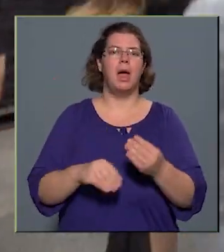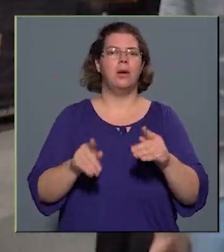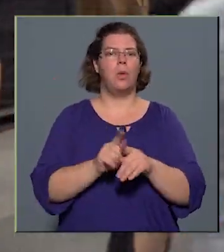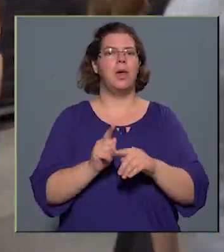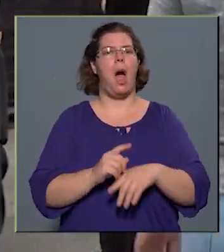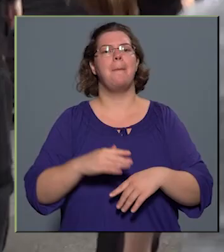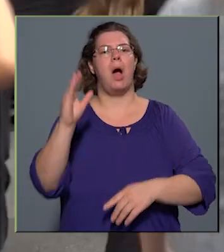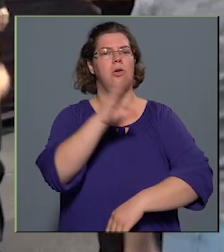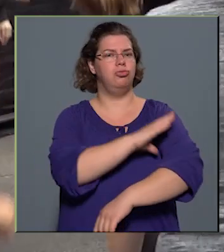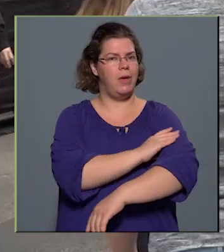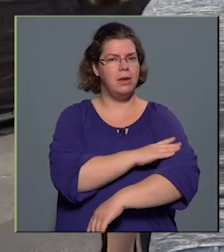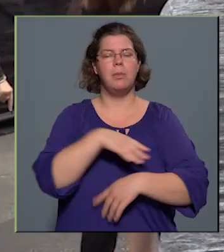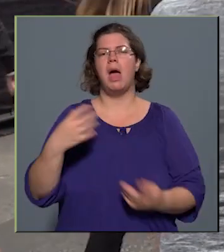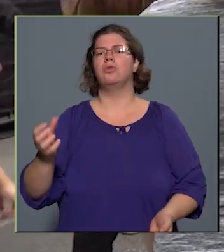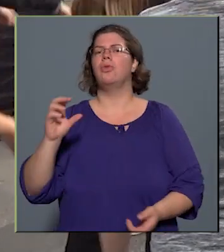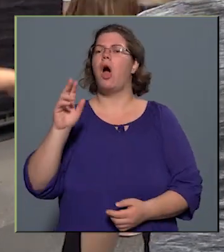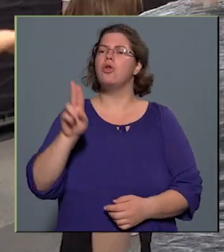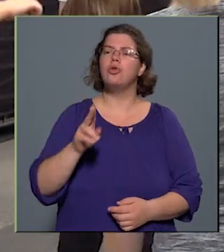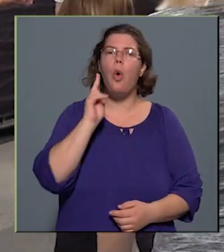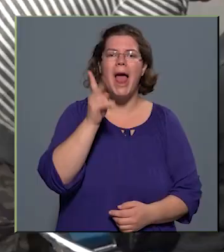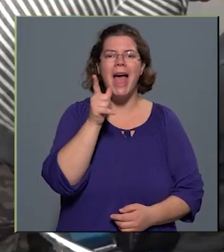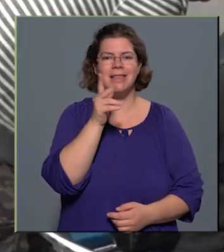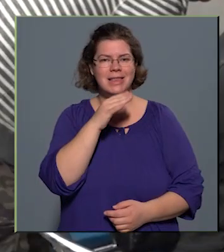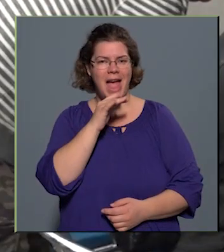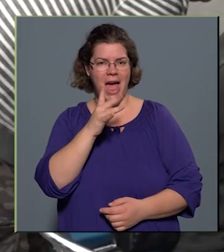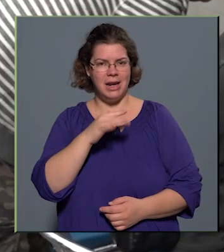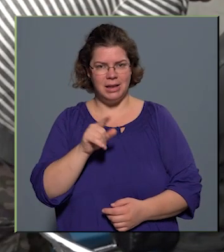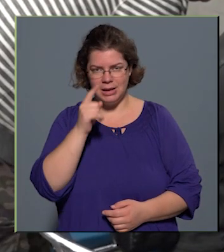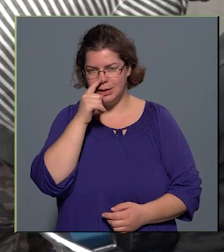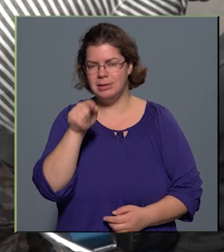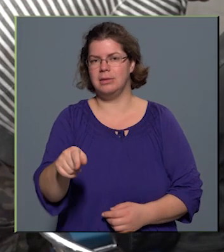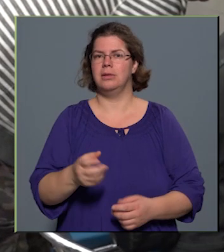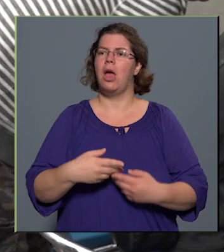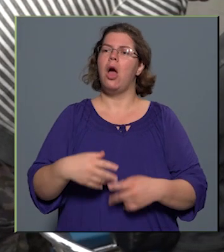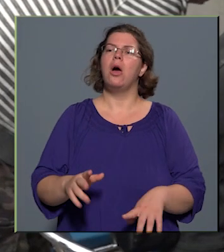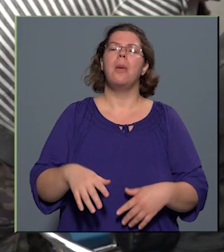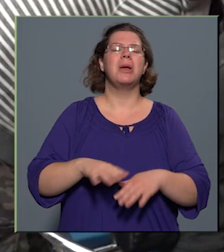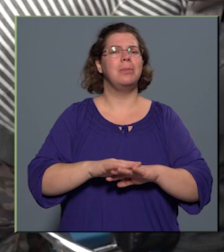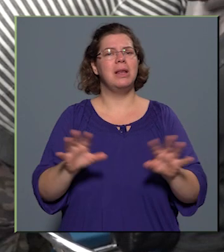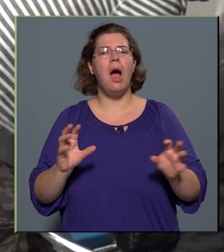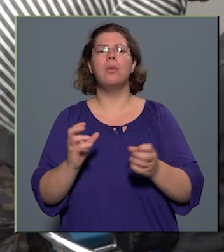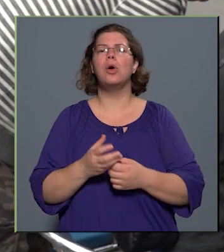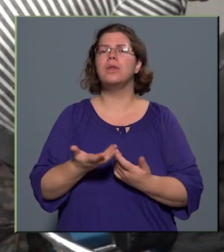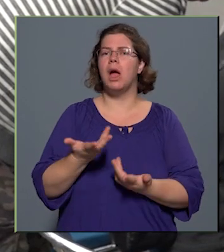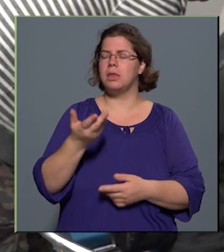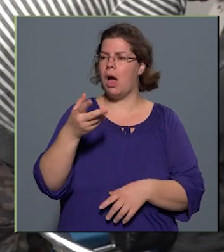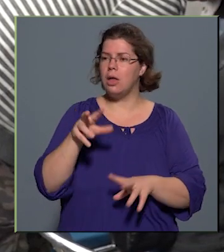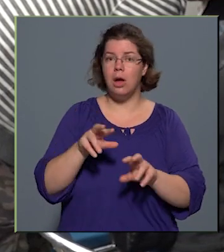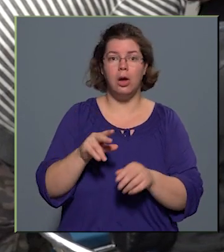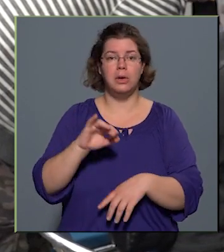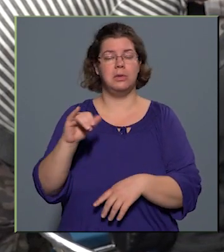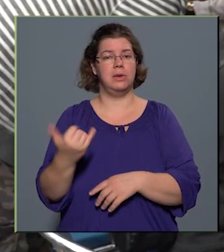vagy vérnyomást mérünk neki. Sajnos majdnem mindenhol szűrünk ki prostatadaganatot is, tehát egyértelműen